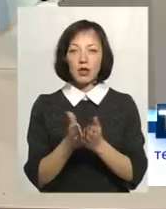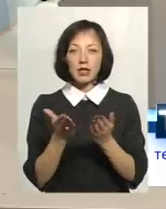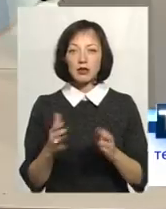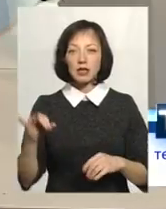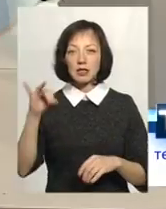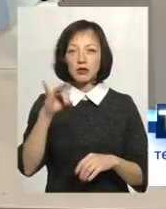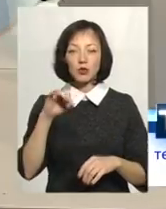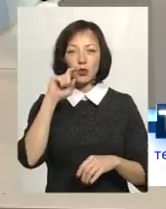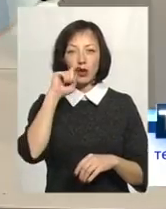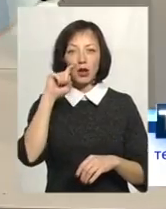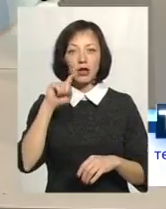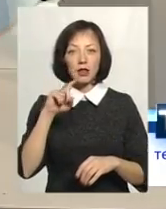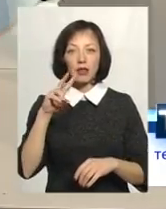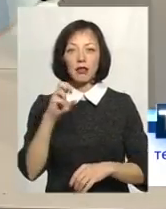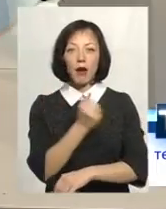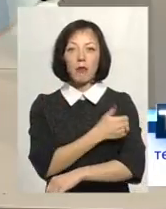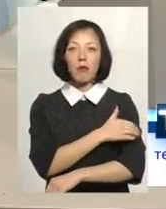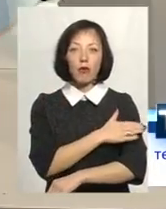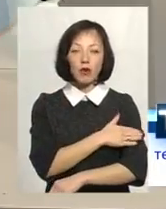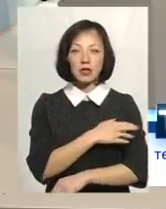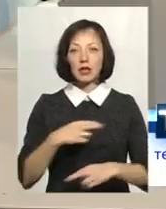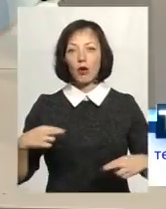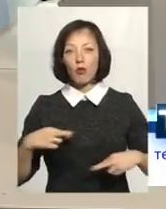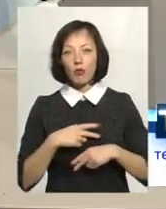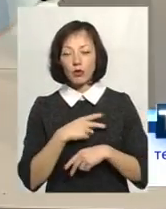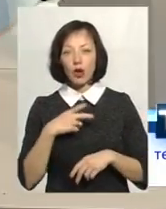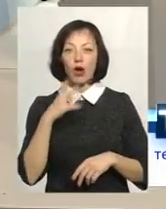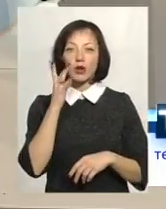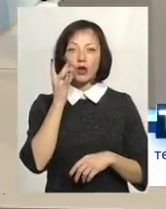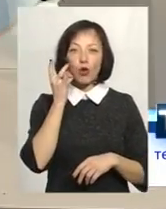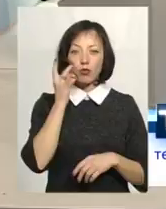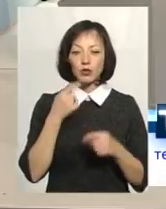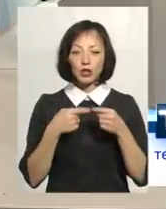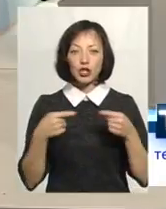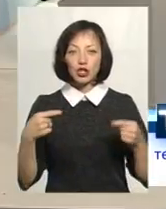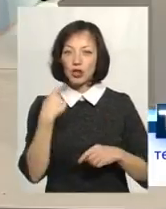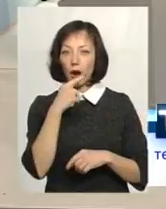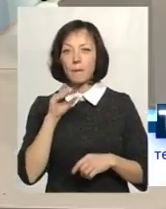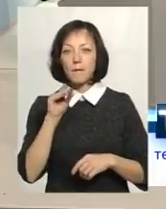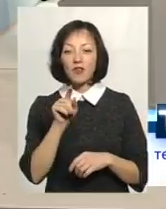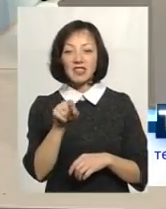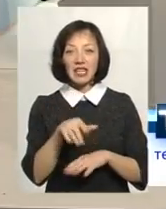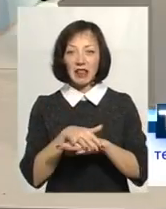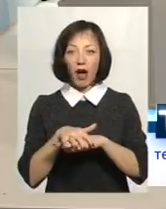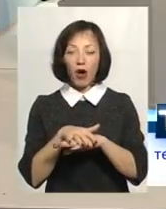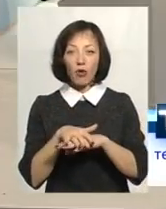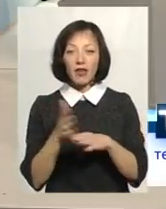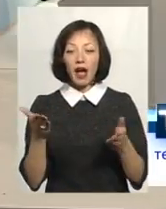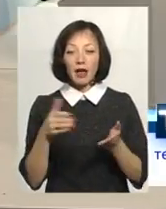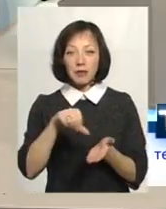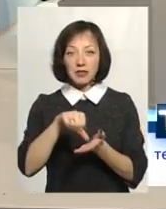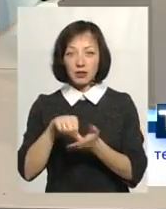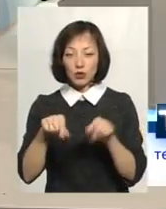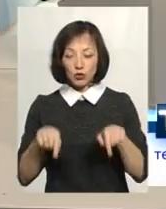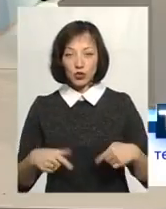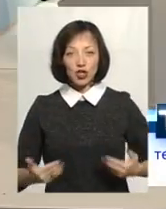історії України, на польській, на угорській, на румунській, на інших мовах. Іменно тих народів, представники